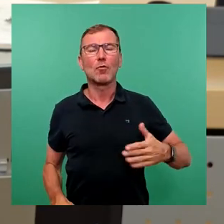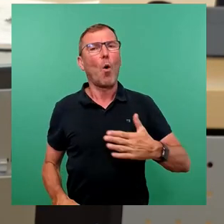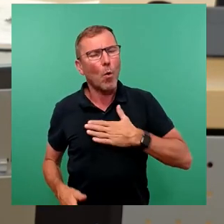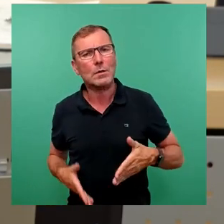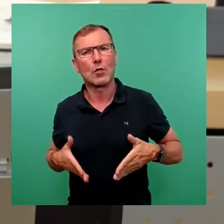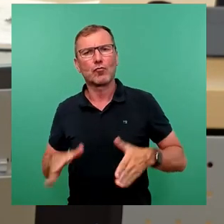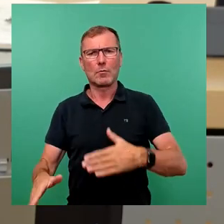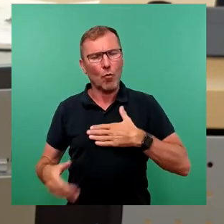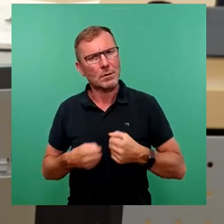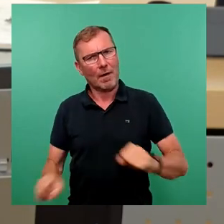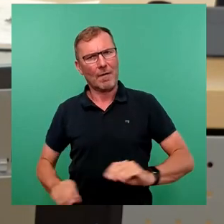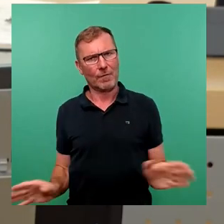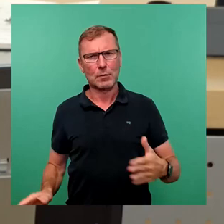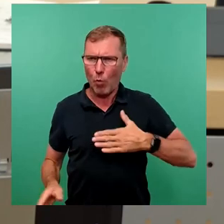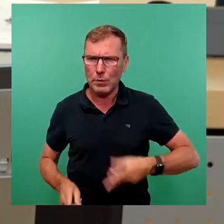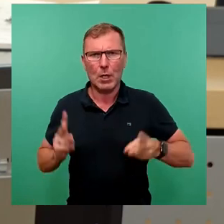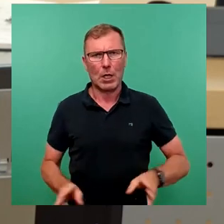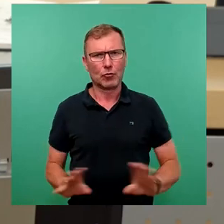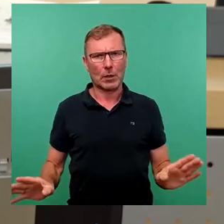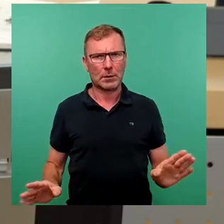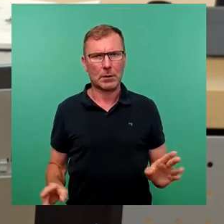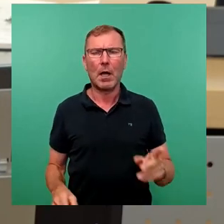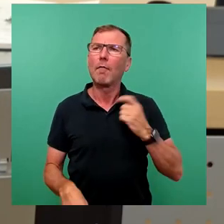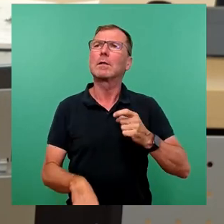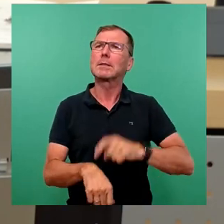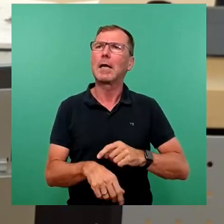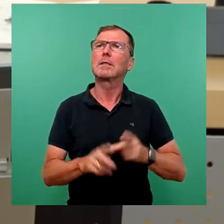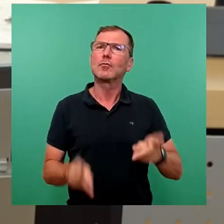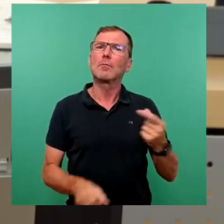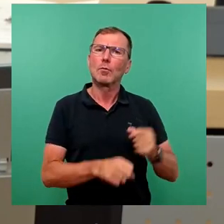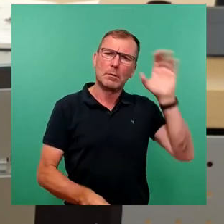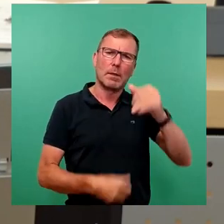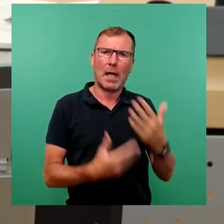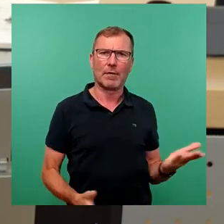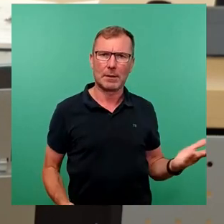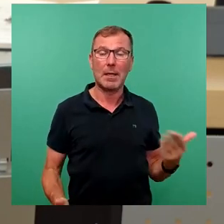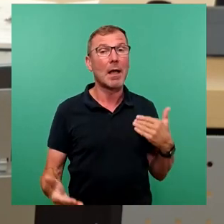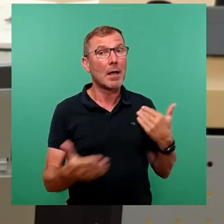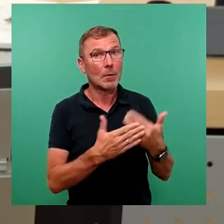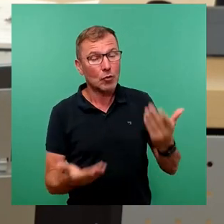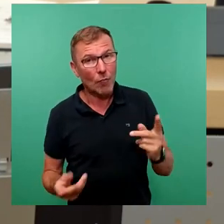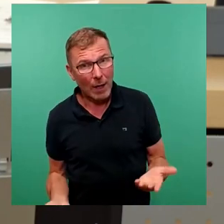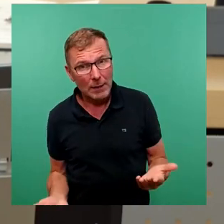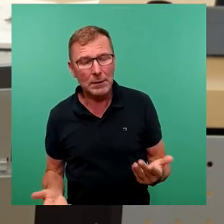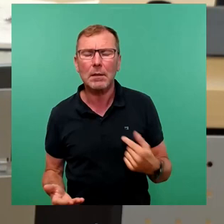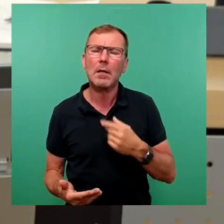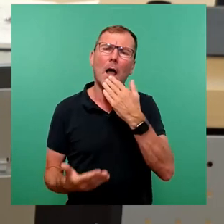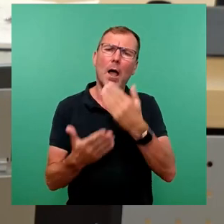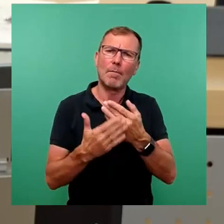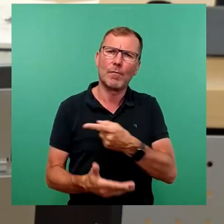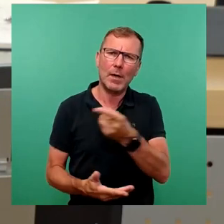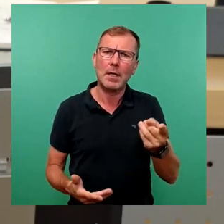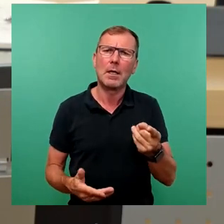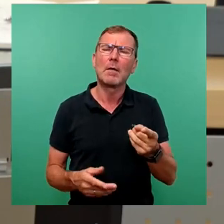unsere Feste. Es ist unsere Stadt. Wird Zeit, dass es auch die Verwaltung begreift. Bis es soweit ist, rate ich jeden, der in dieser Stadt ohne